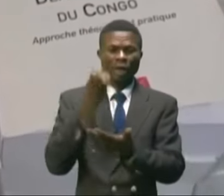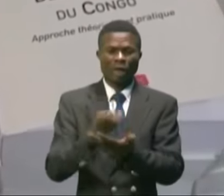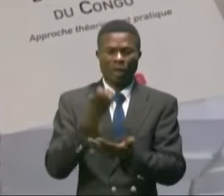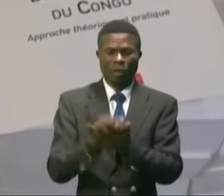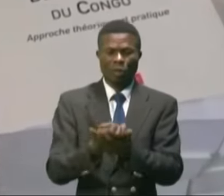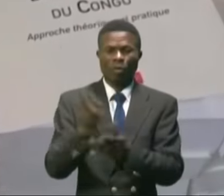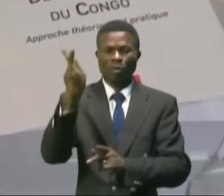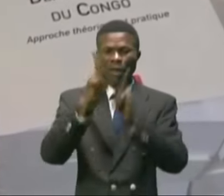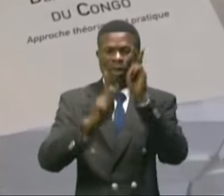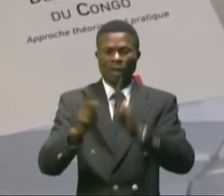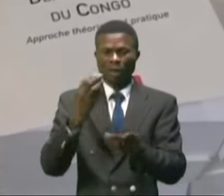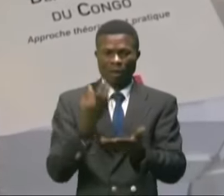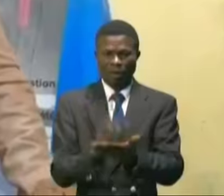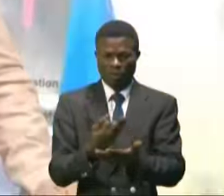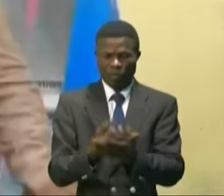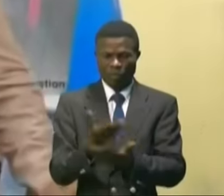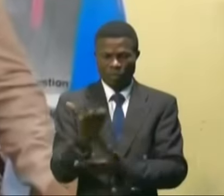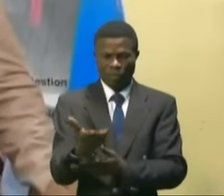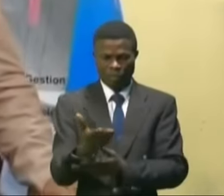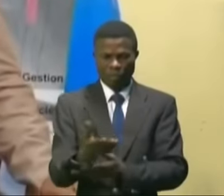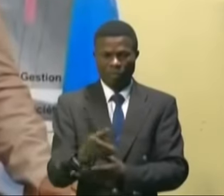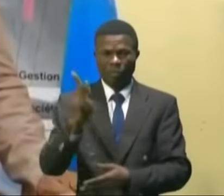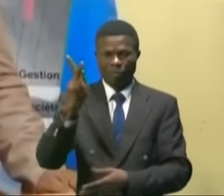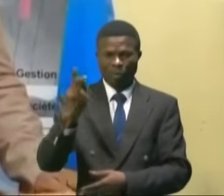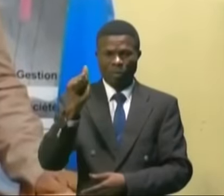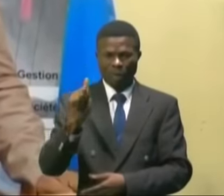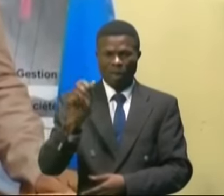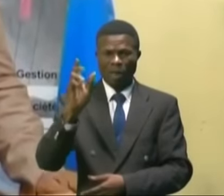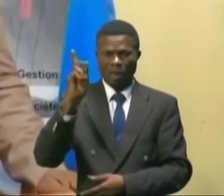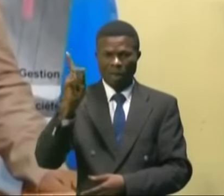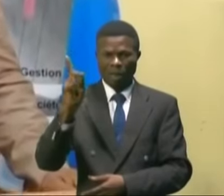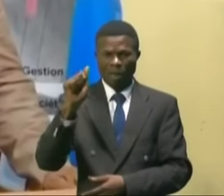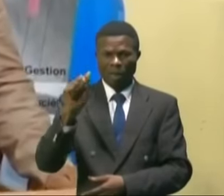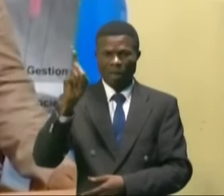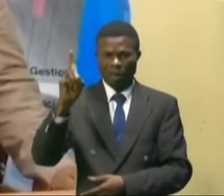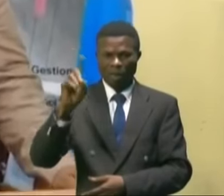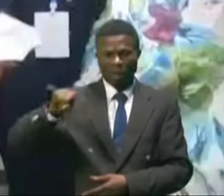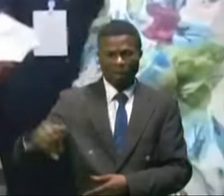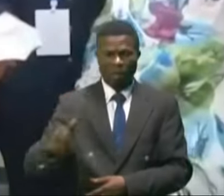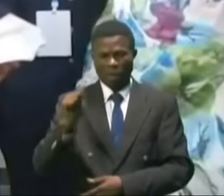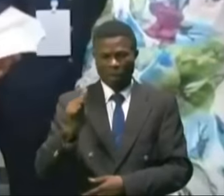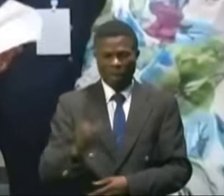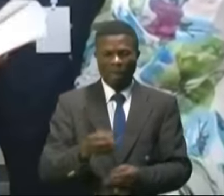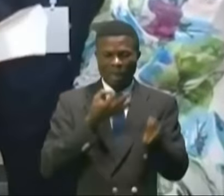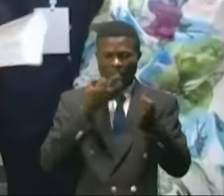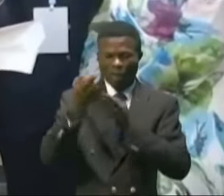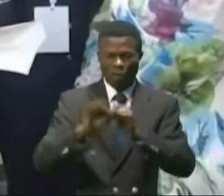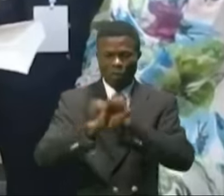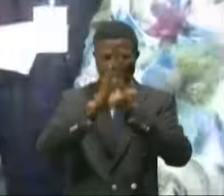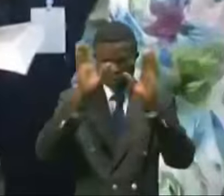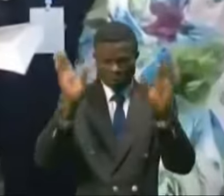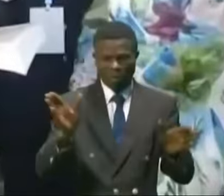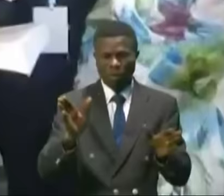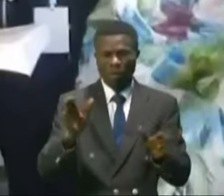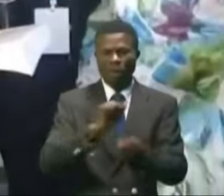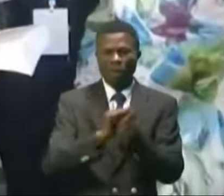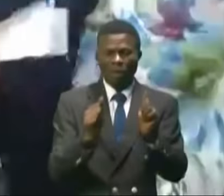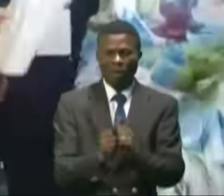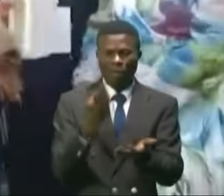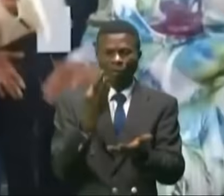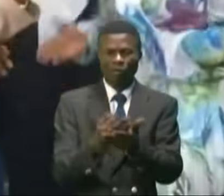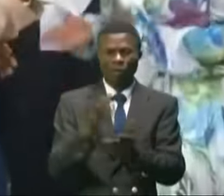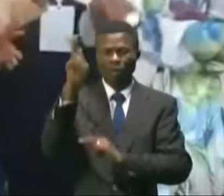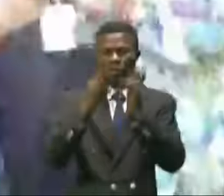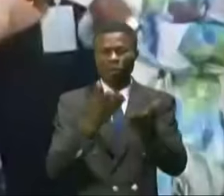Par le professeur émérite Bakan Deja Wapungu qui apporte des orientations scientifiques à ce livre,